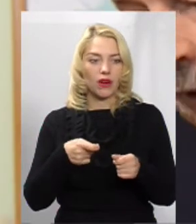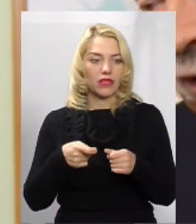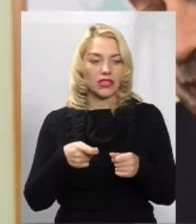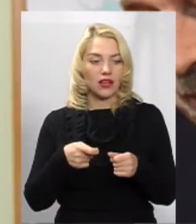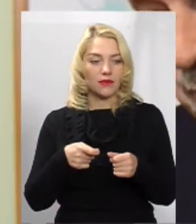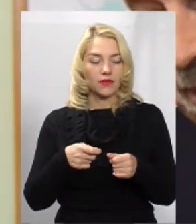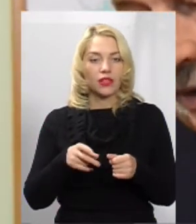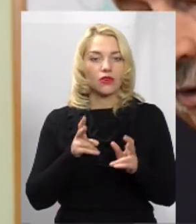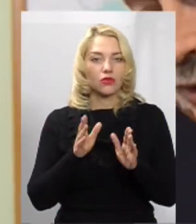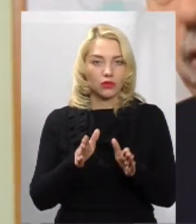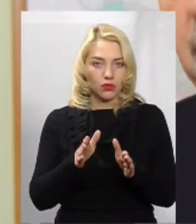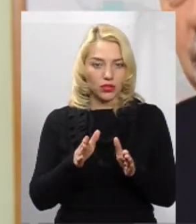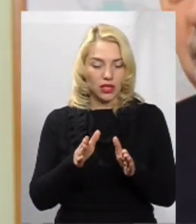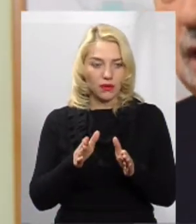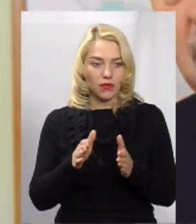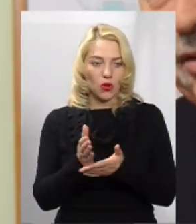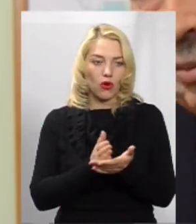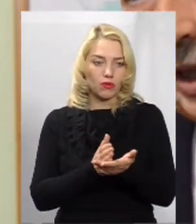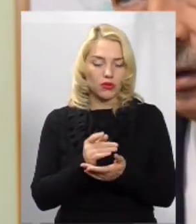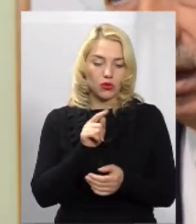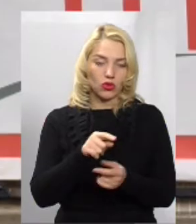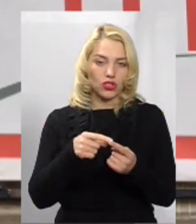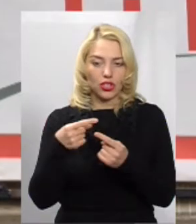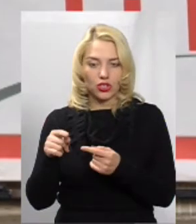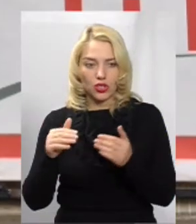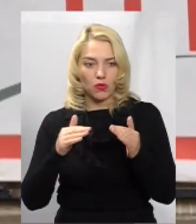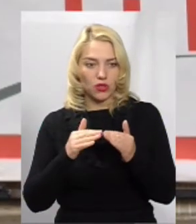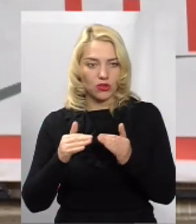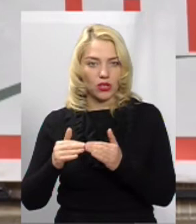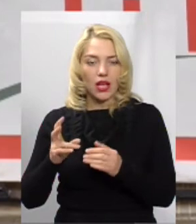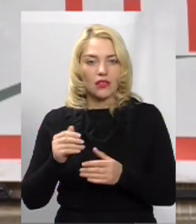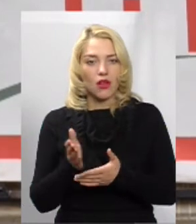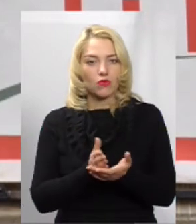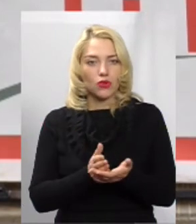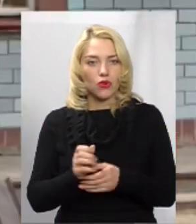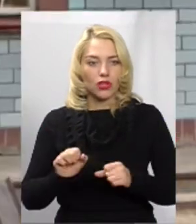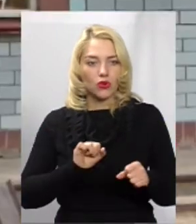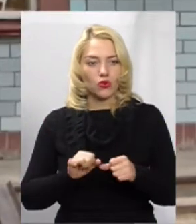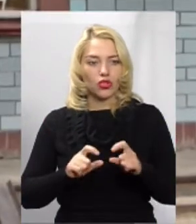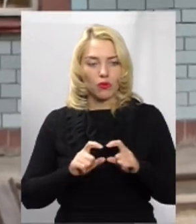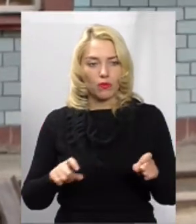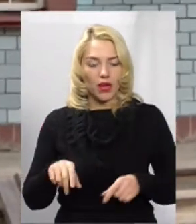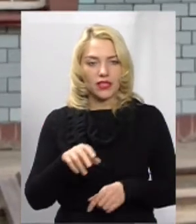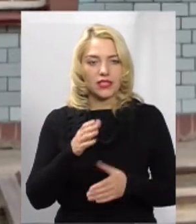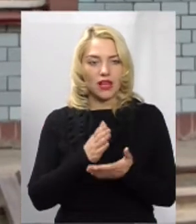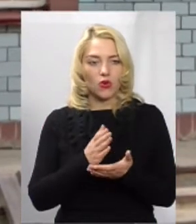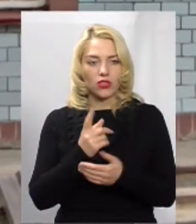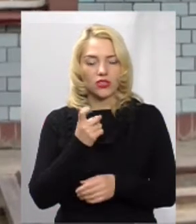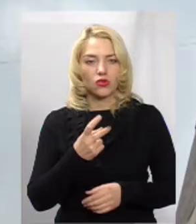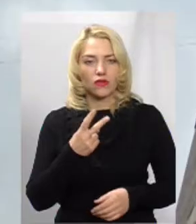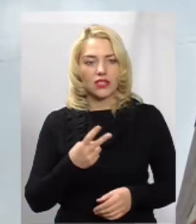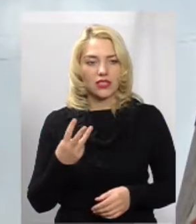хто буде обслуговувати той чи інший житловий будинок. На обслуговуванні керуючої компанії Домком Хмельницький знаходиться 123